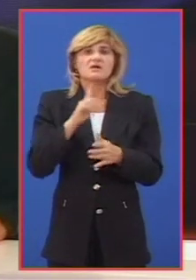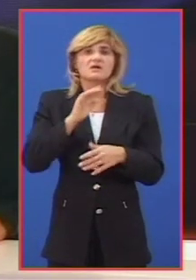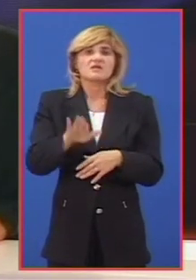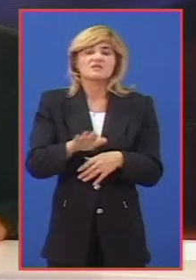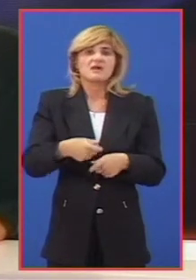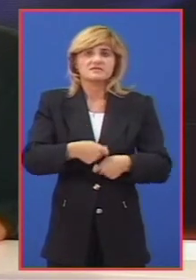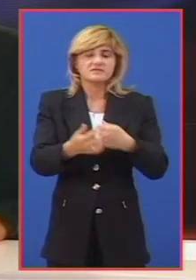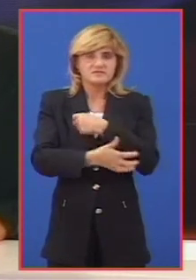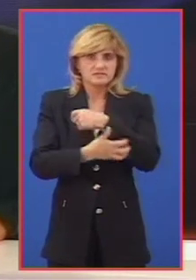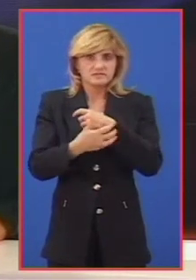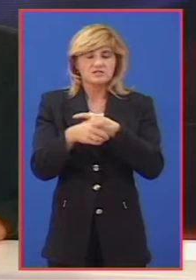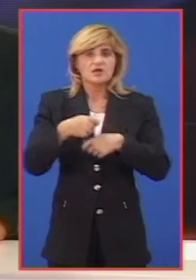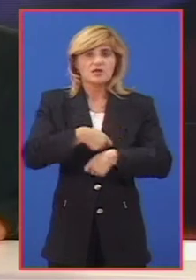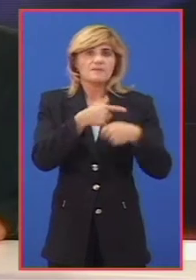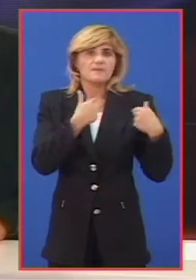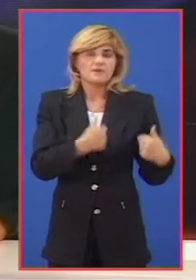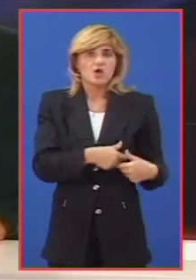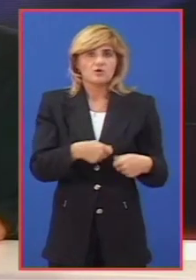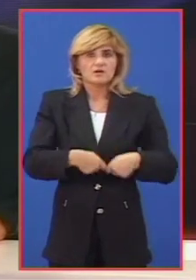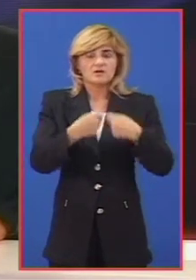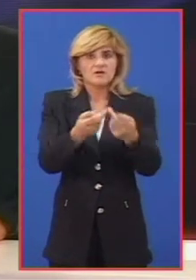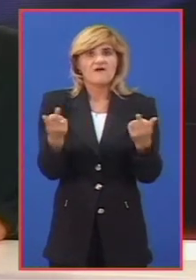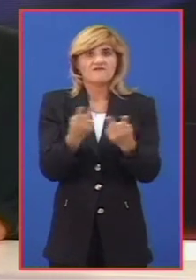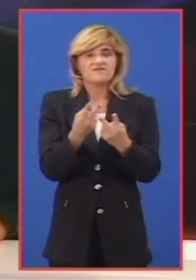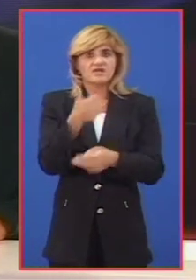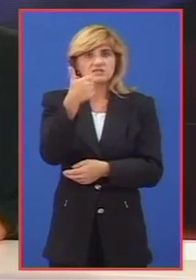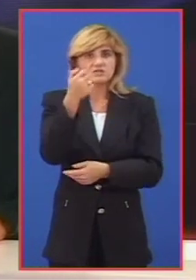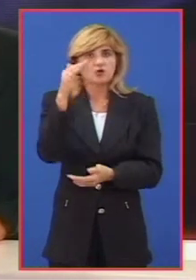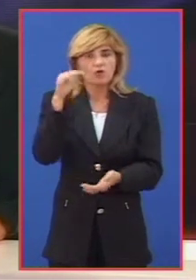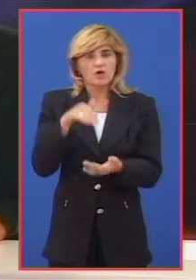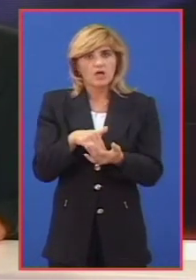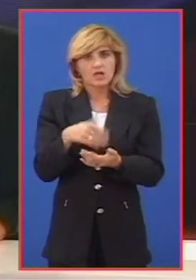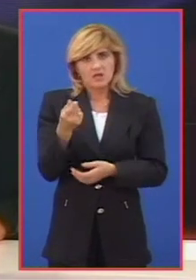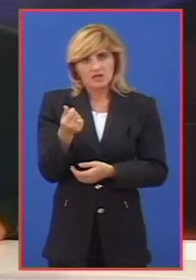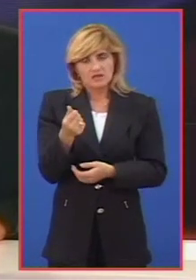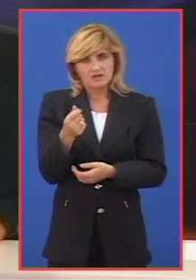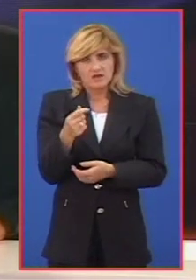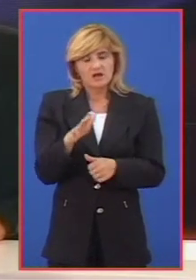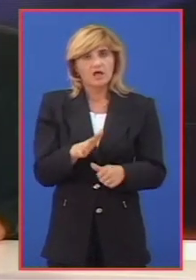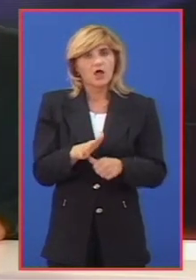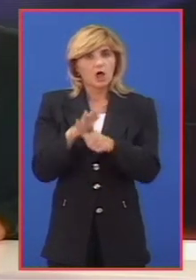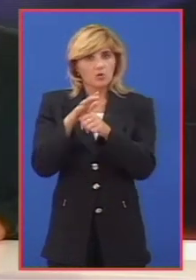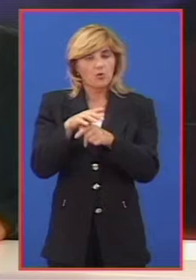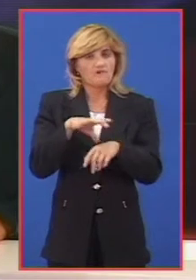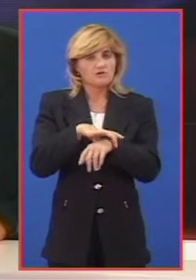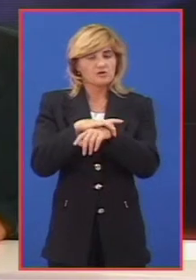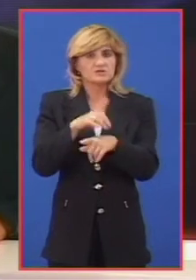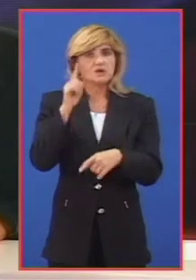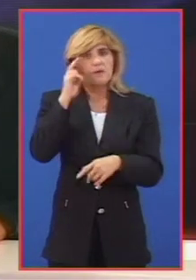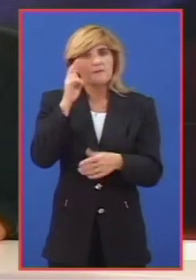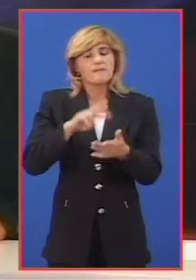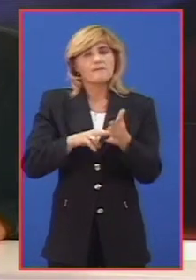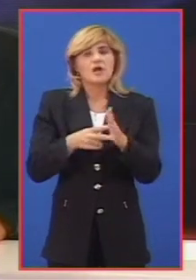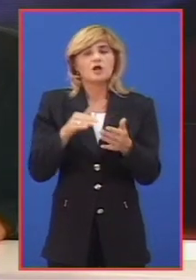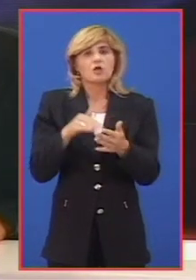djake. Donatori su obezbedili sredstva u vrednosti od oko 100.000 dinara. Rukovodstvo ove mesne zajednice planira još